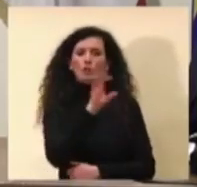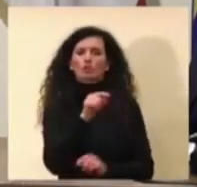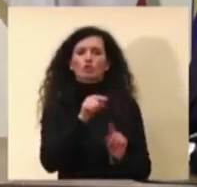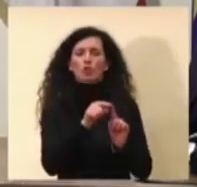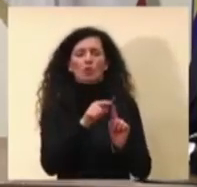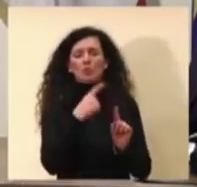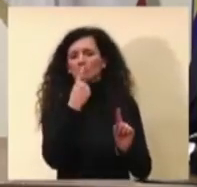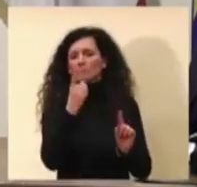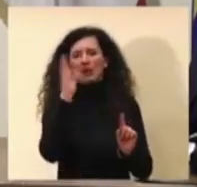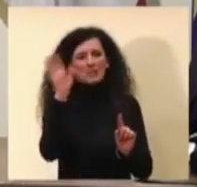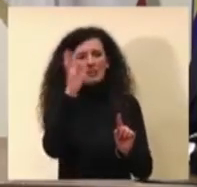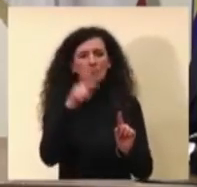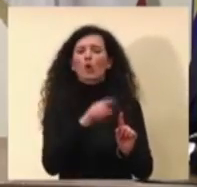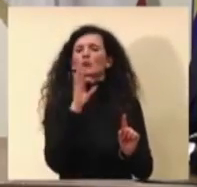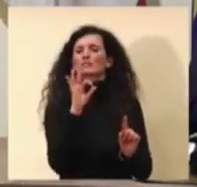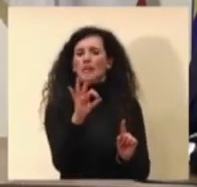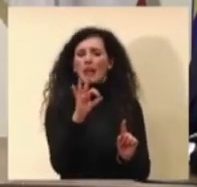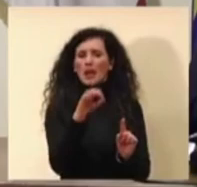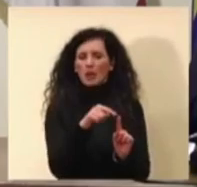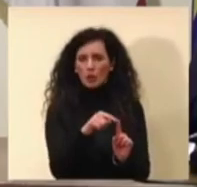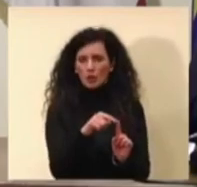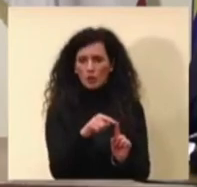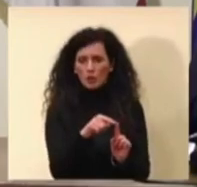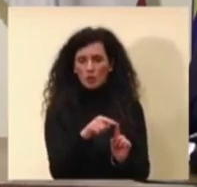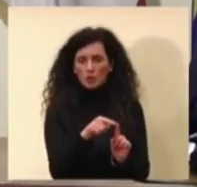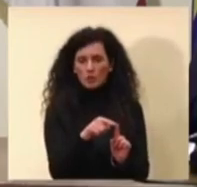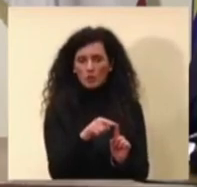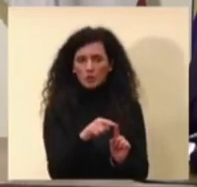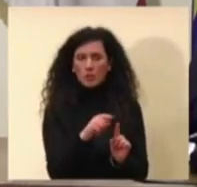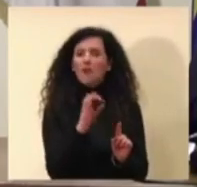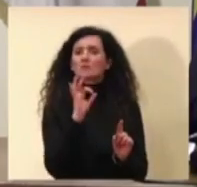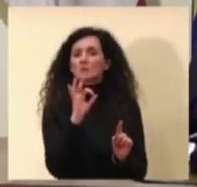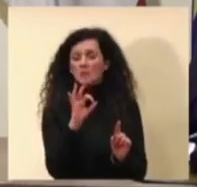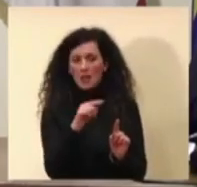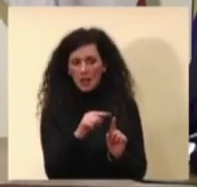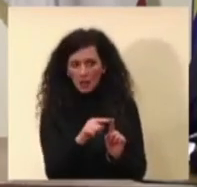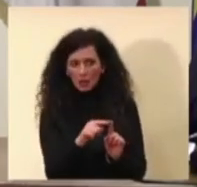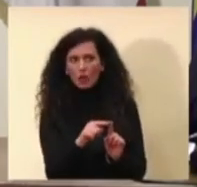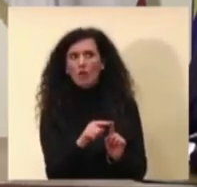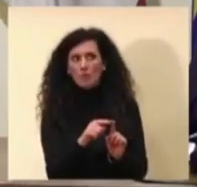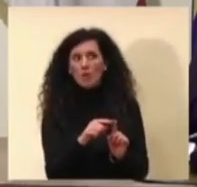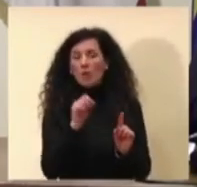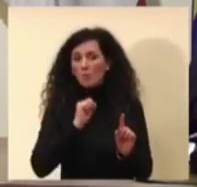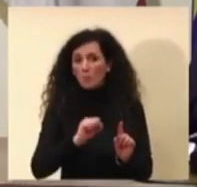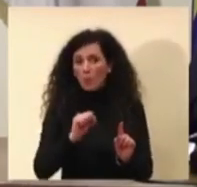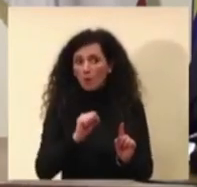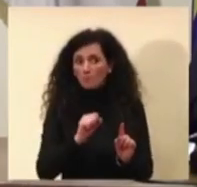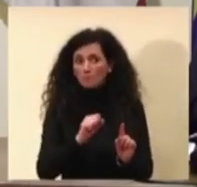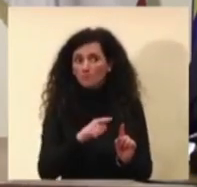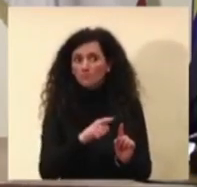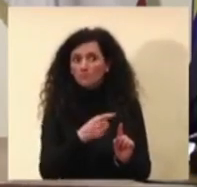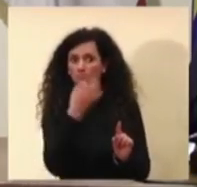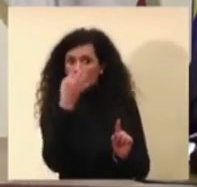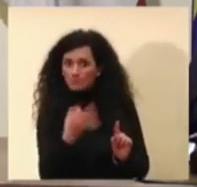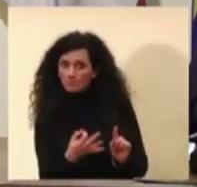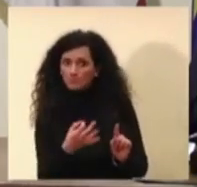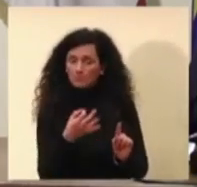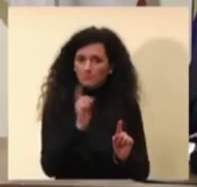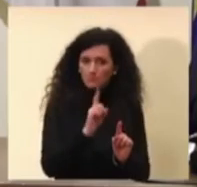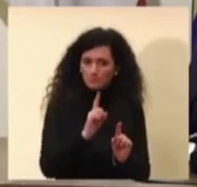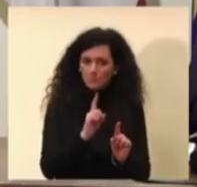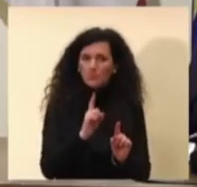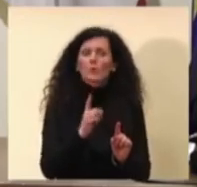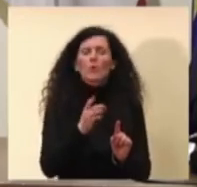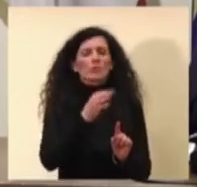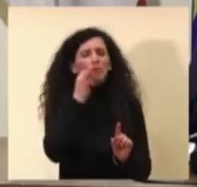si darebbe in qualche modo forse una falsa sicurezza mentre sappiamo che quello zero è attribuito per esempio al fatto che il numero di campioni è